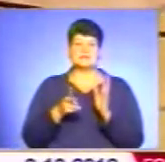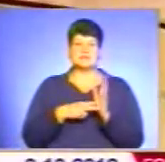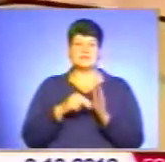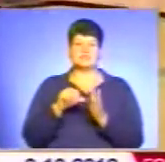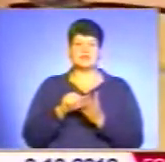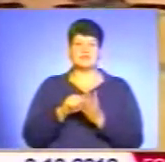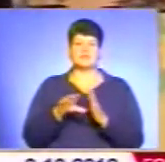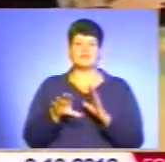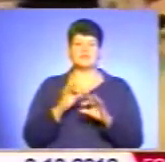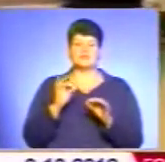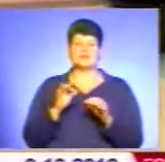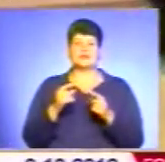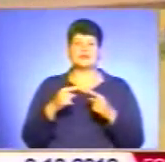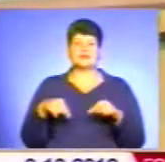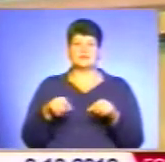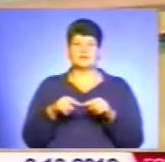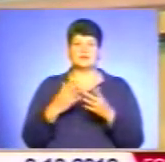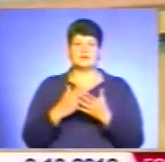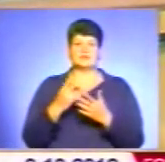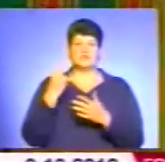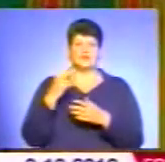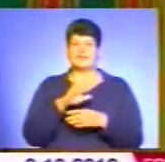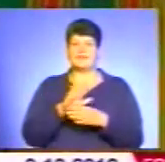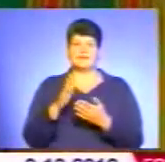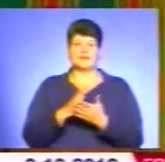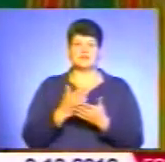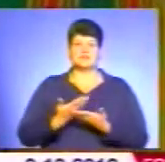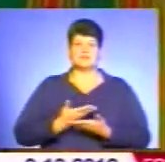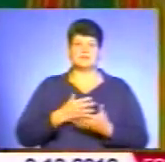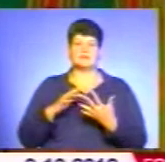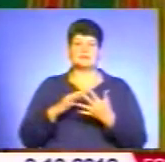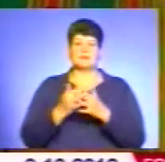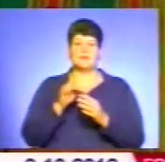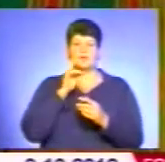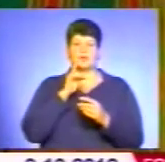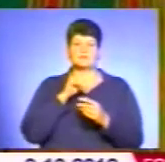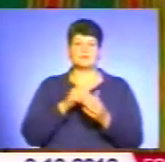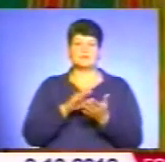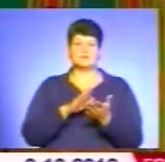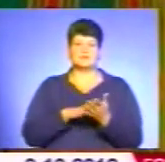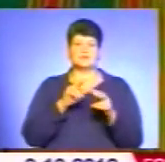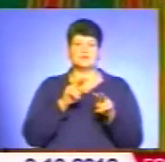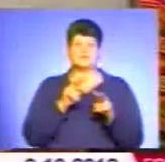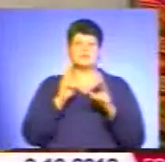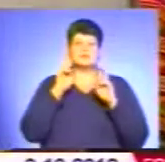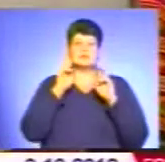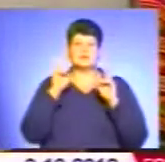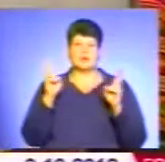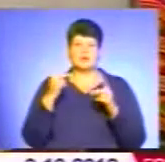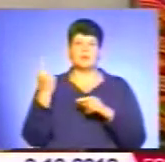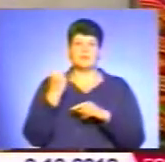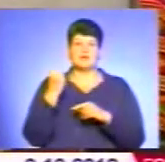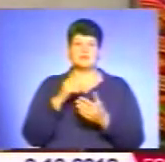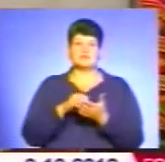дільничної виборчої комісії лише двоє не є жителіми села. Поки про зареєстрованих спостерігачів Галина Христюк ще не знає. Перше